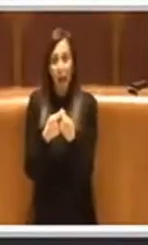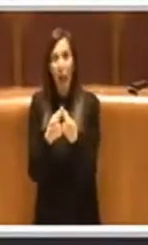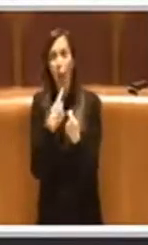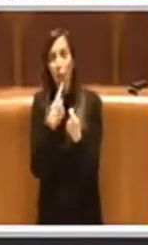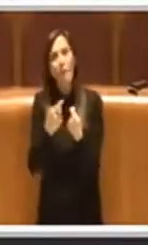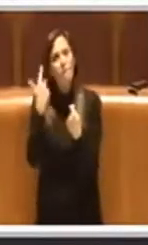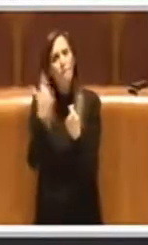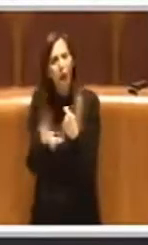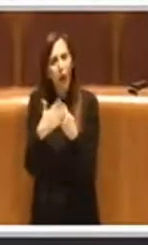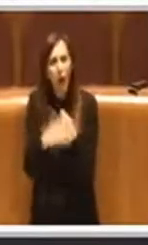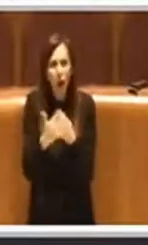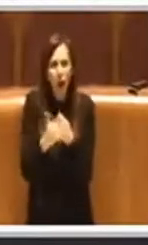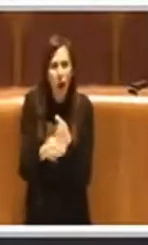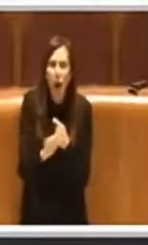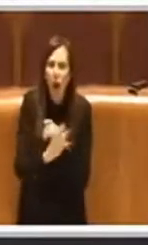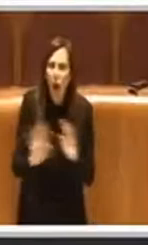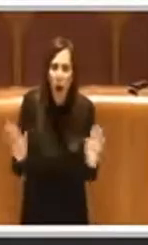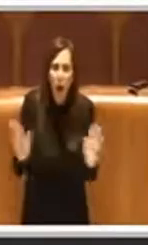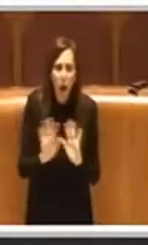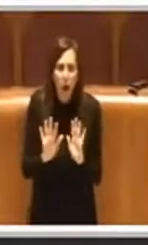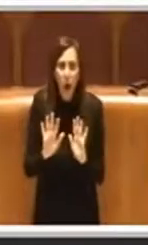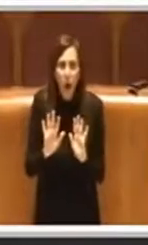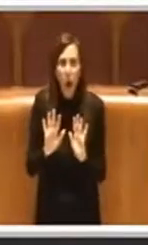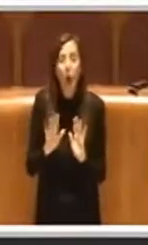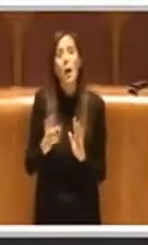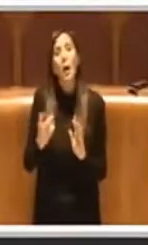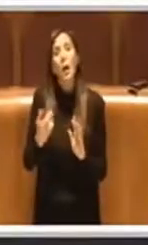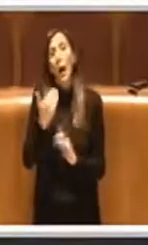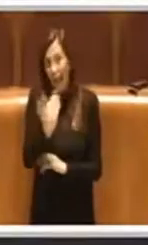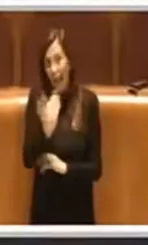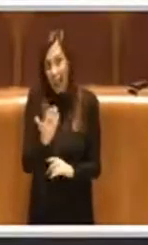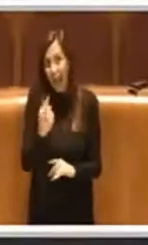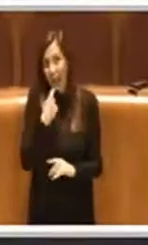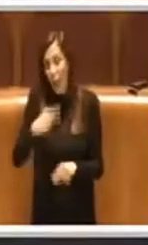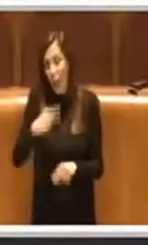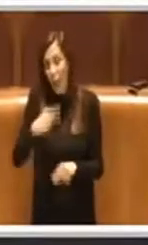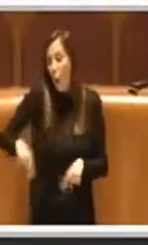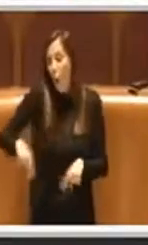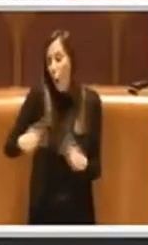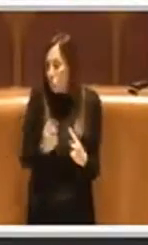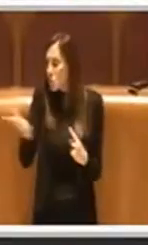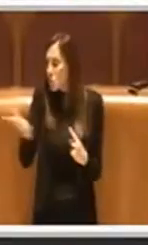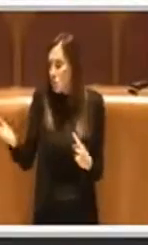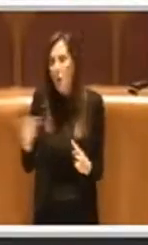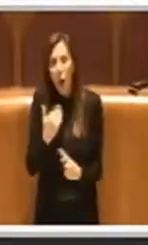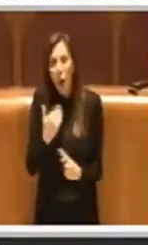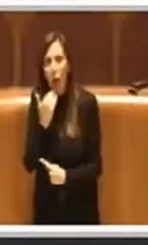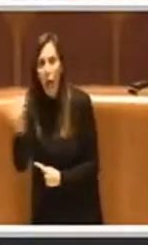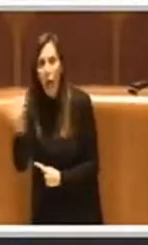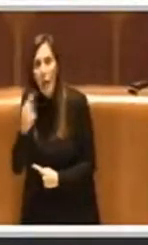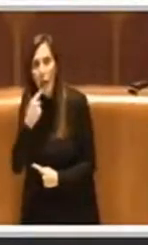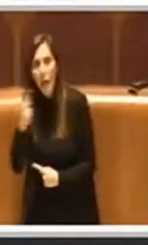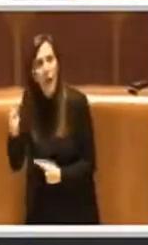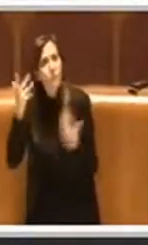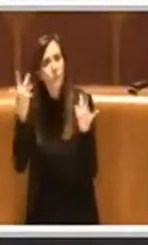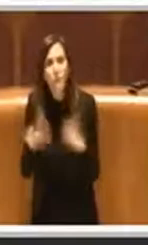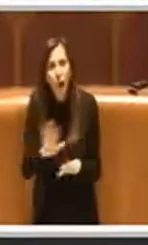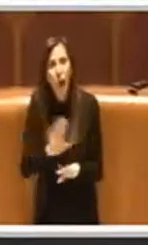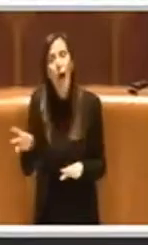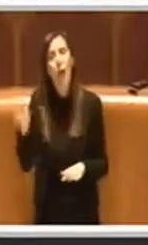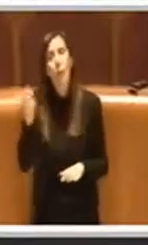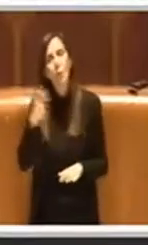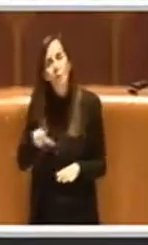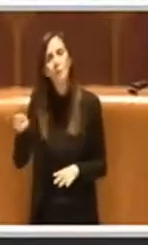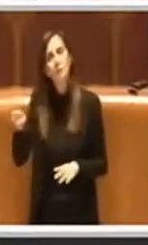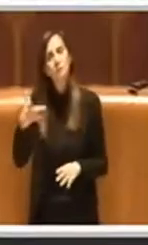ringraziato le opposizioni che hanno dimostrato senso di responsabilità